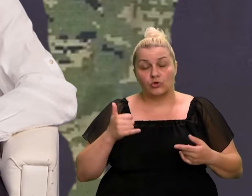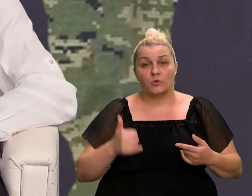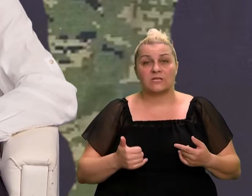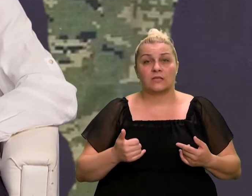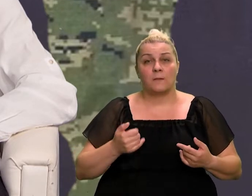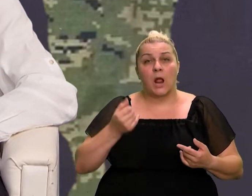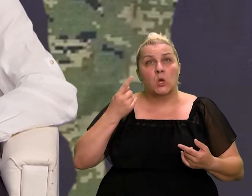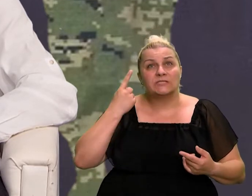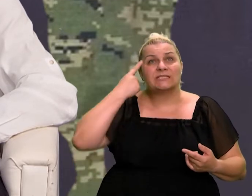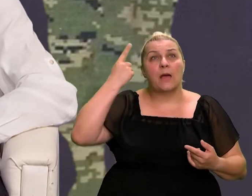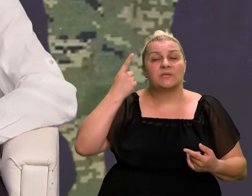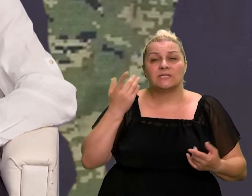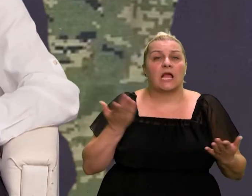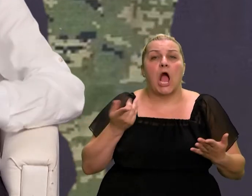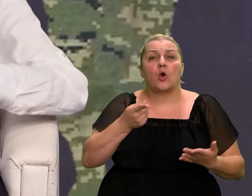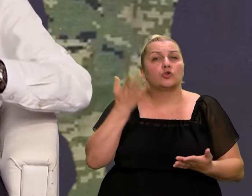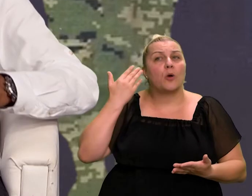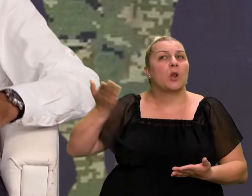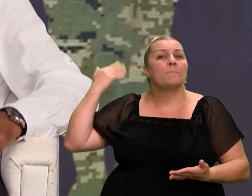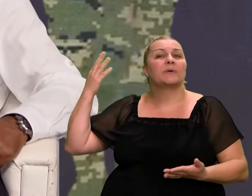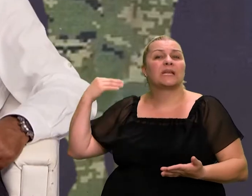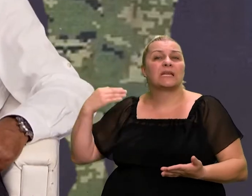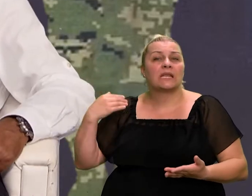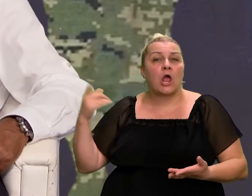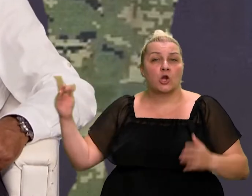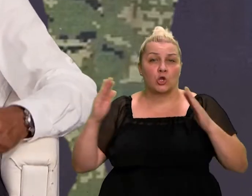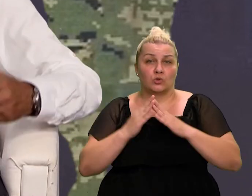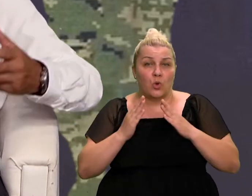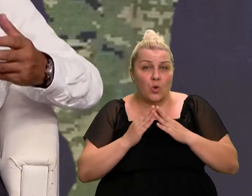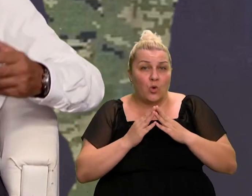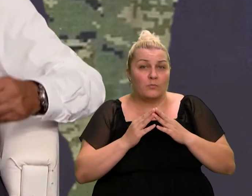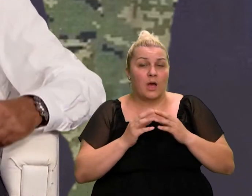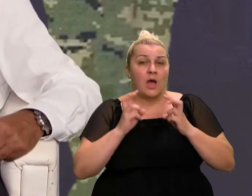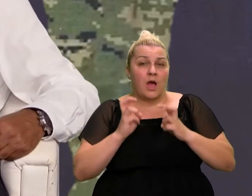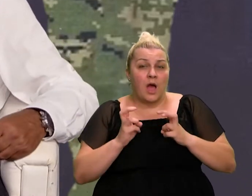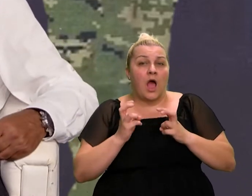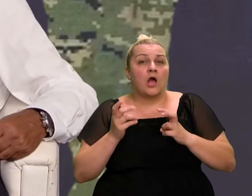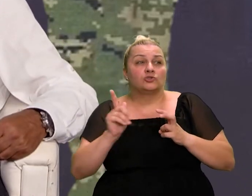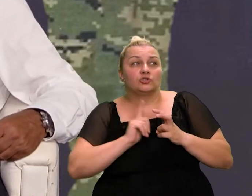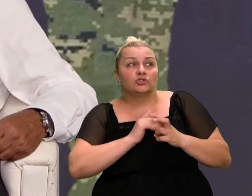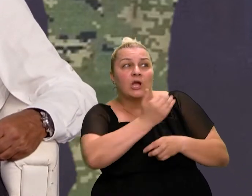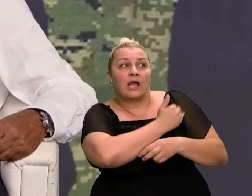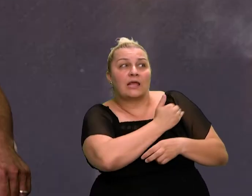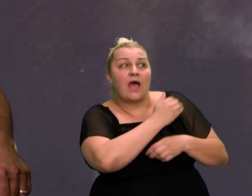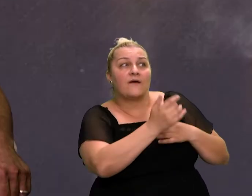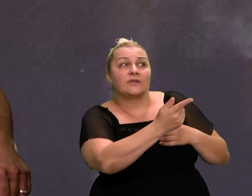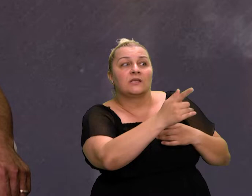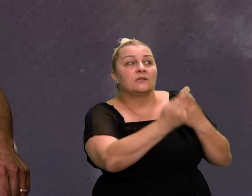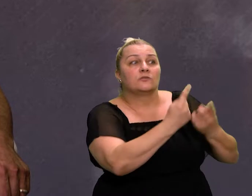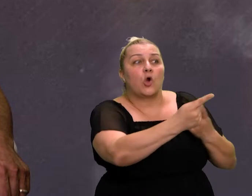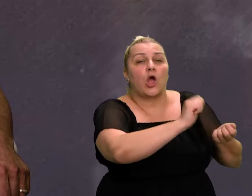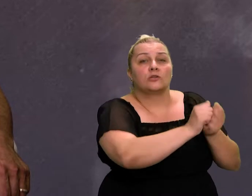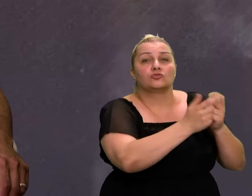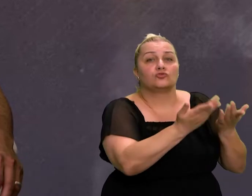zamisliti kako je njima bilo čekati i vijesti sa bojišta, nažalost, oni su bile zaista stravične na početku. Pa ovako,